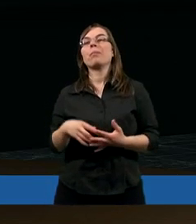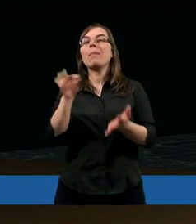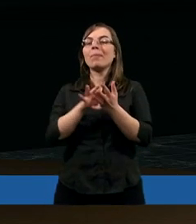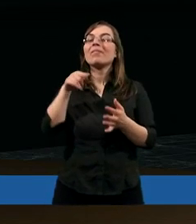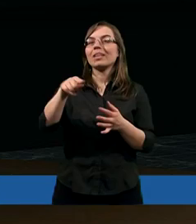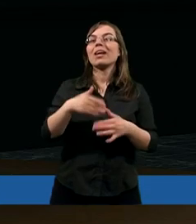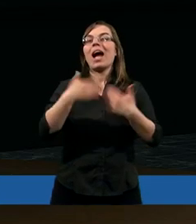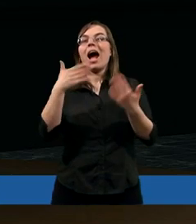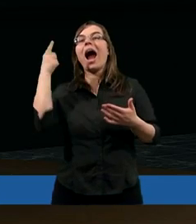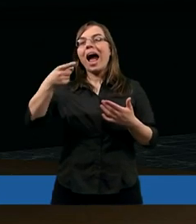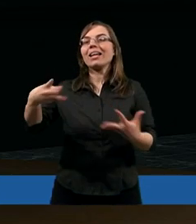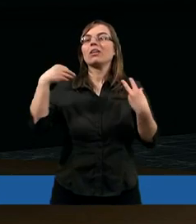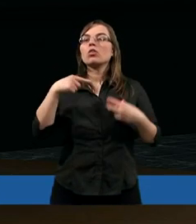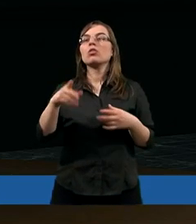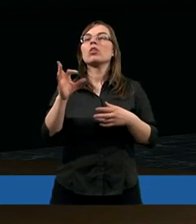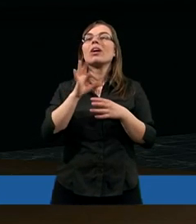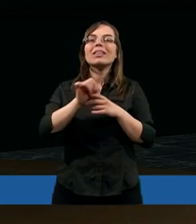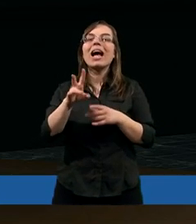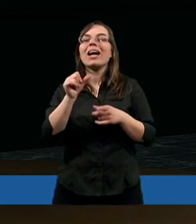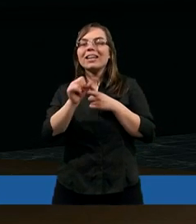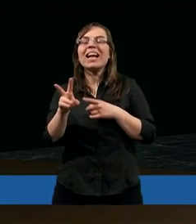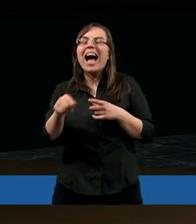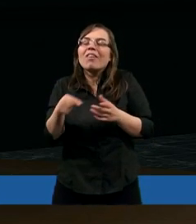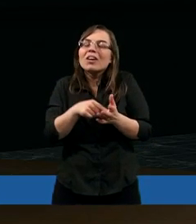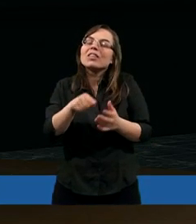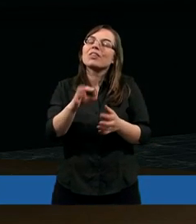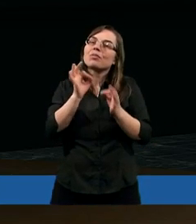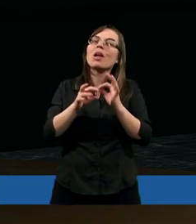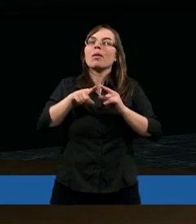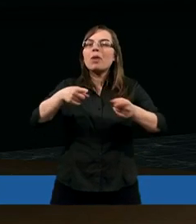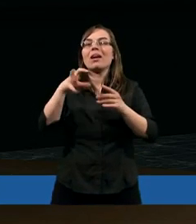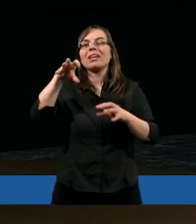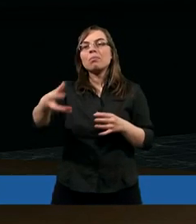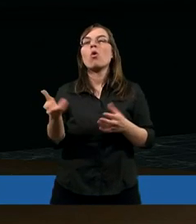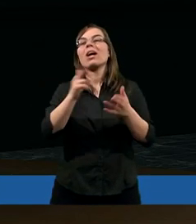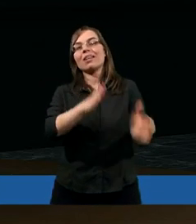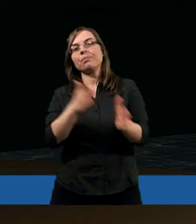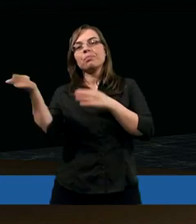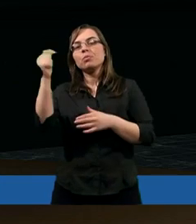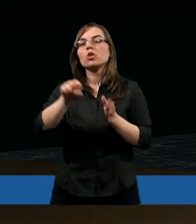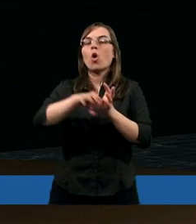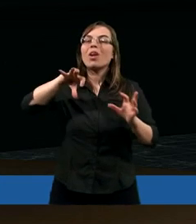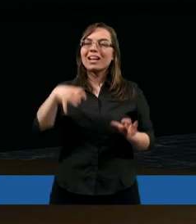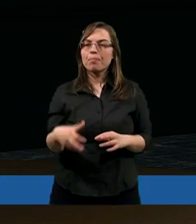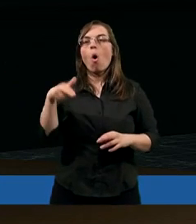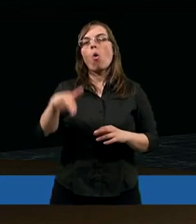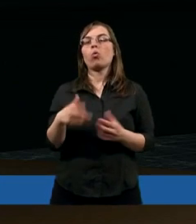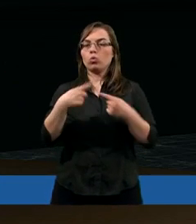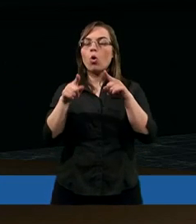tego dnia dostałam kazanie i to było takie, no wiedziałam, że to jest poselstwo do zboru. Następnego dnia, kiedy przyszłam do zboru,